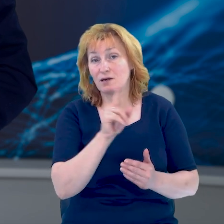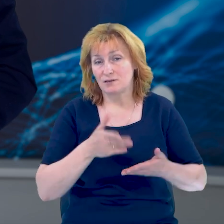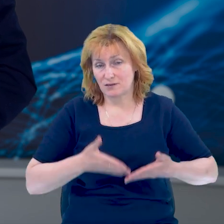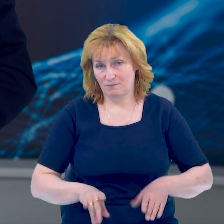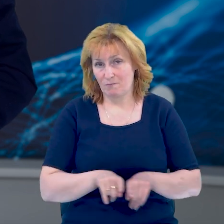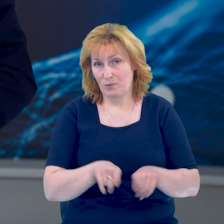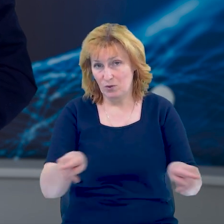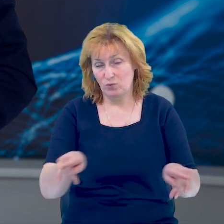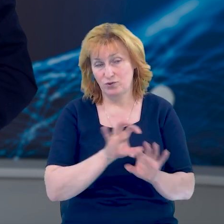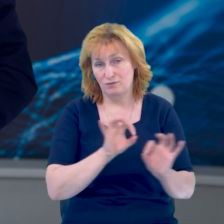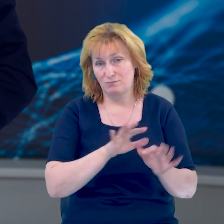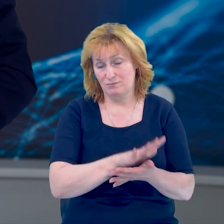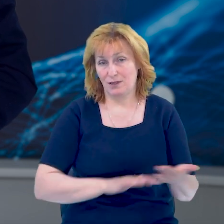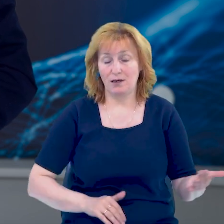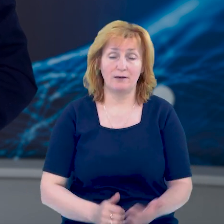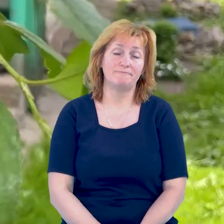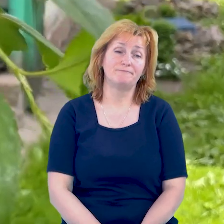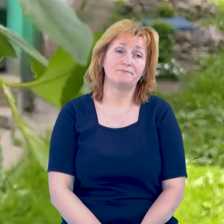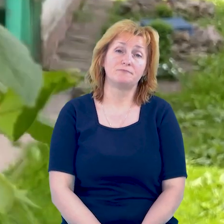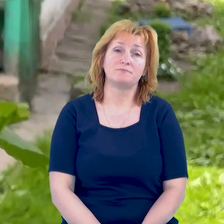розповість Надія Мартишко.